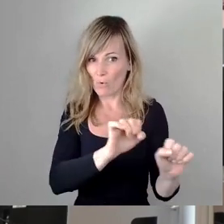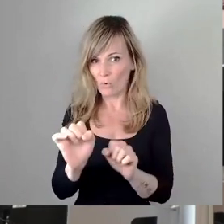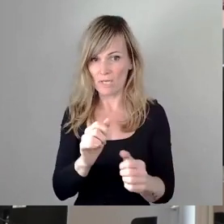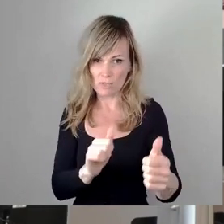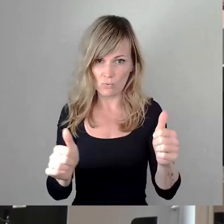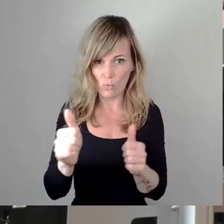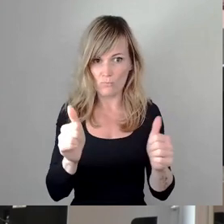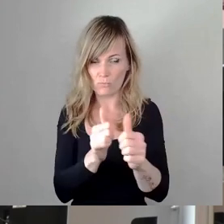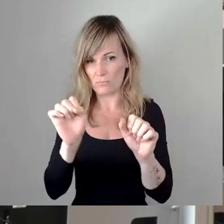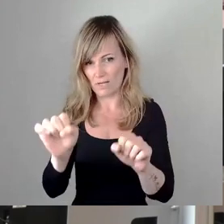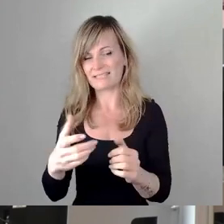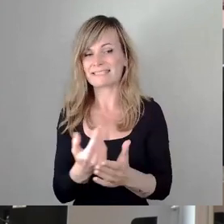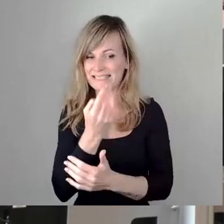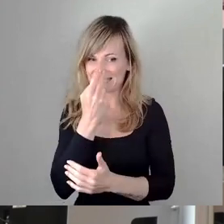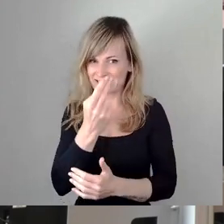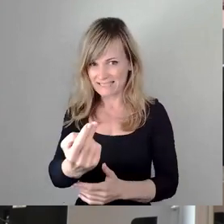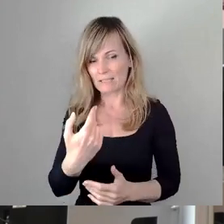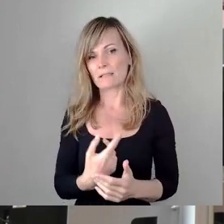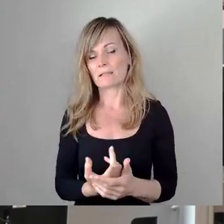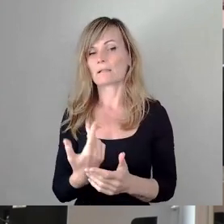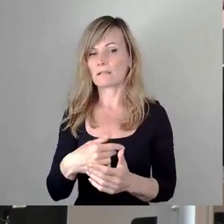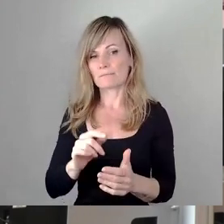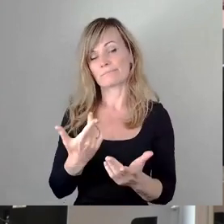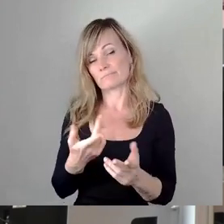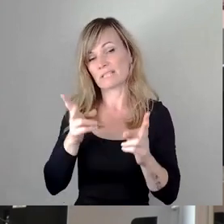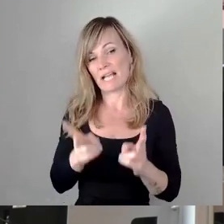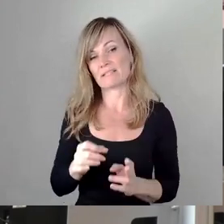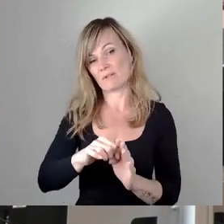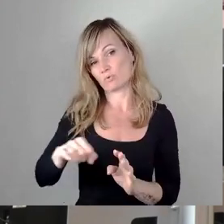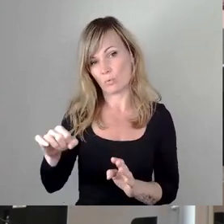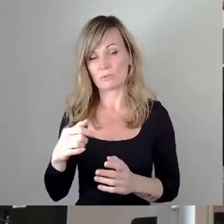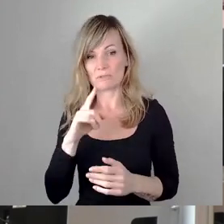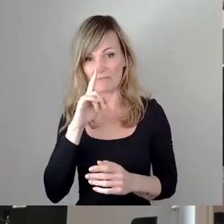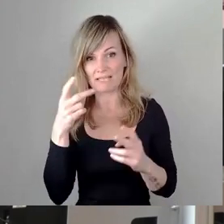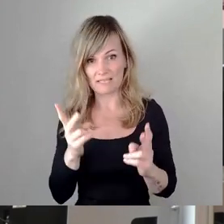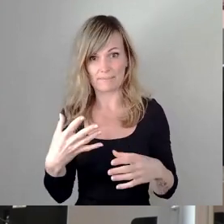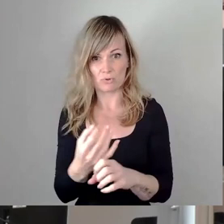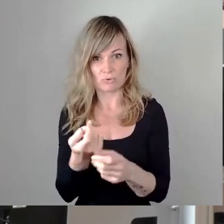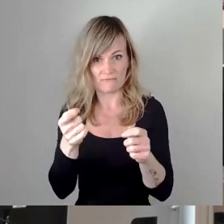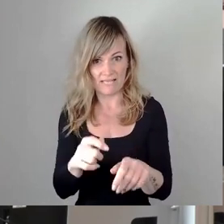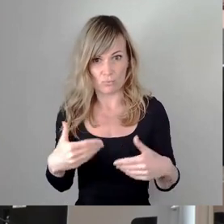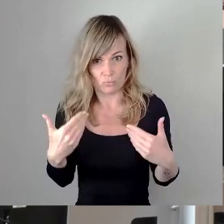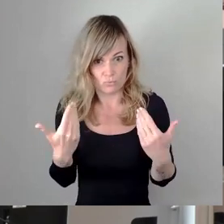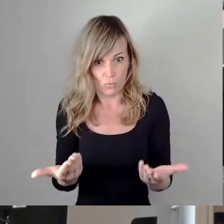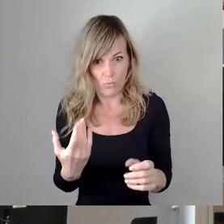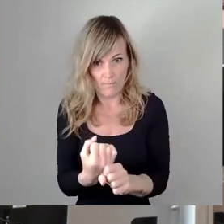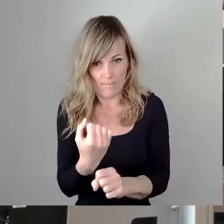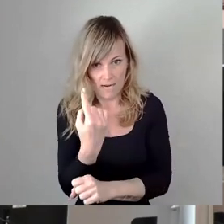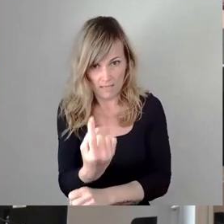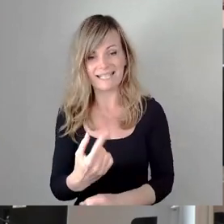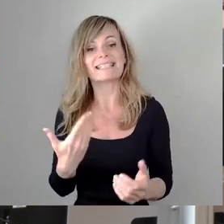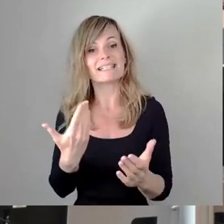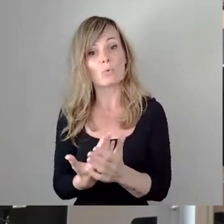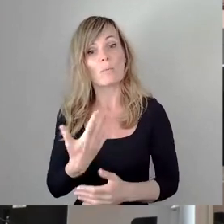Rechtswidrigkeit im Falle einer antragsgemäßen Beschlussfassung. Zitat Ende. Meine Damen und Herren, das ist die Position